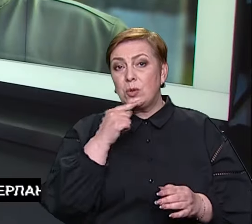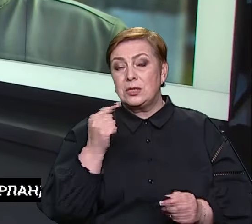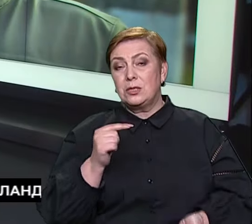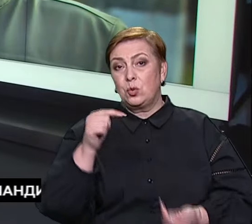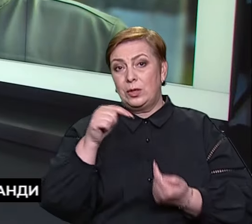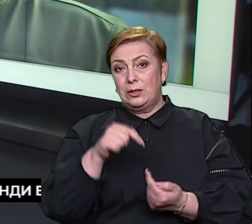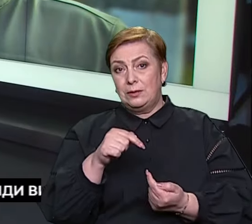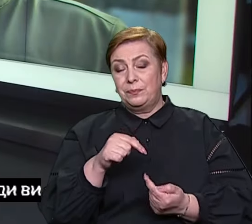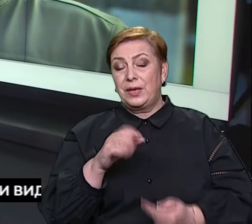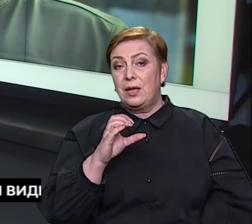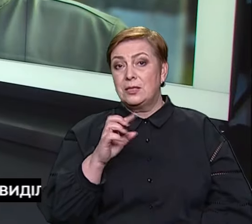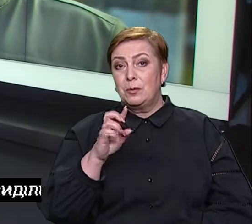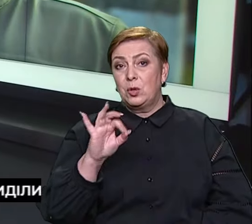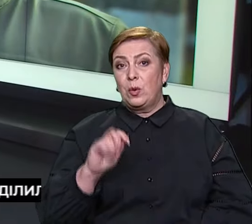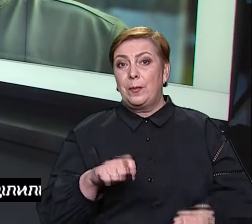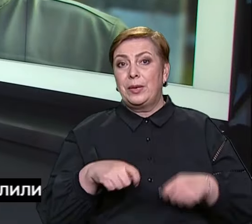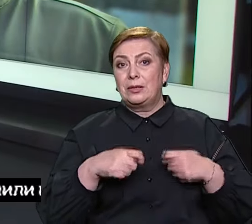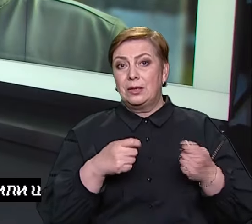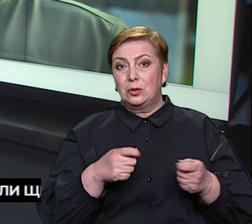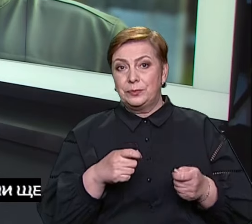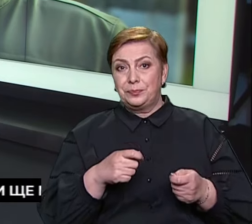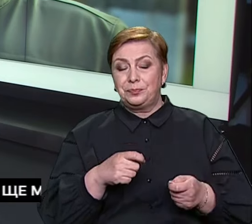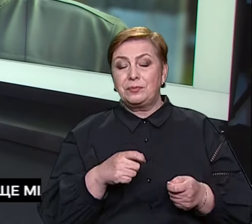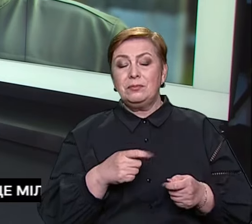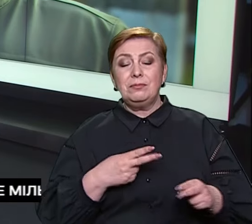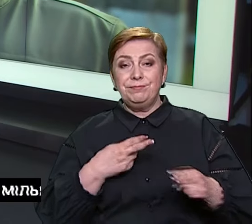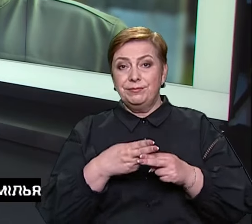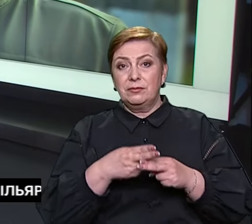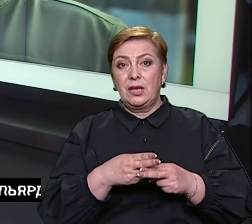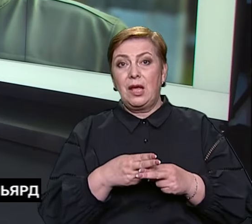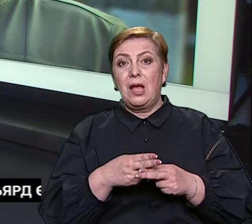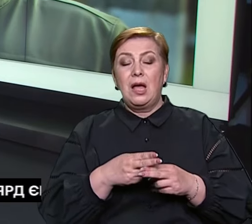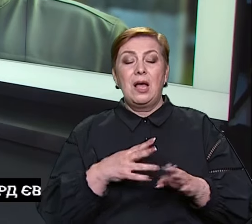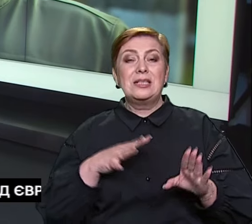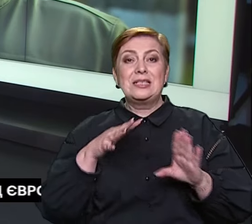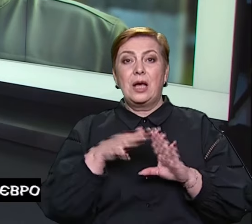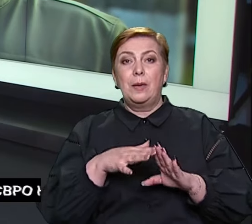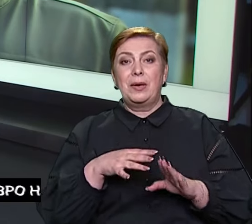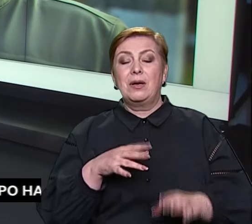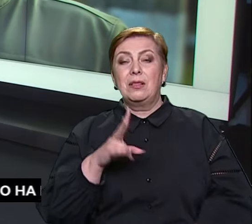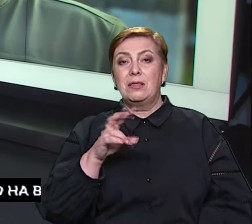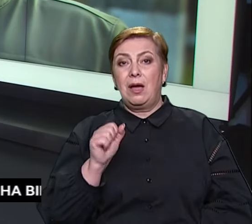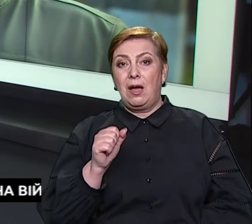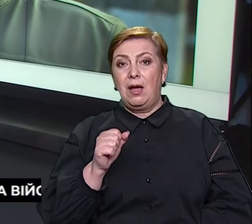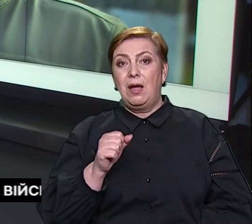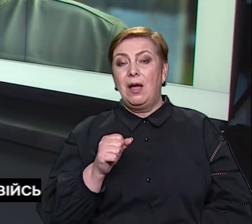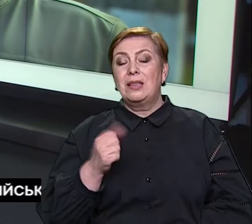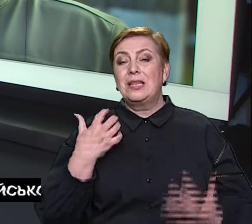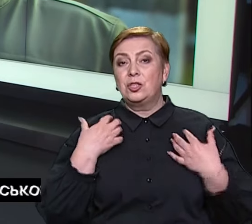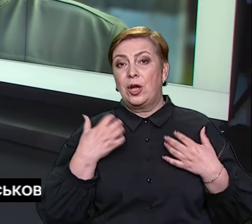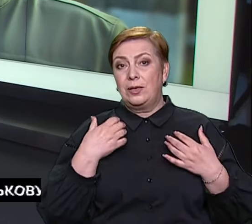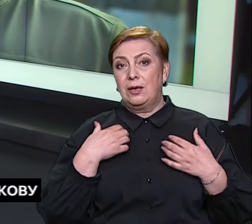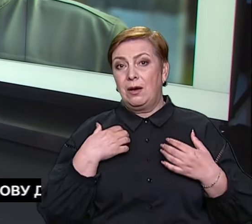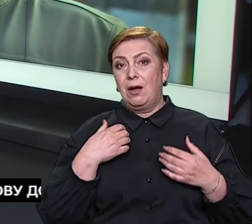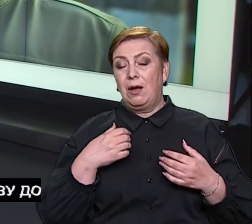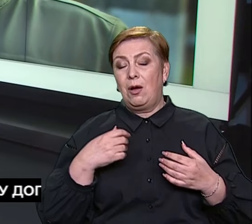АСБУ передала замах на життя начальника Херсонської обласної військової адміністрації Олександра Прокудіна. Про це повідомляє голова